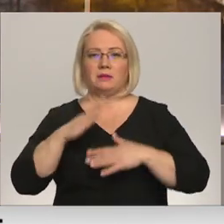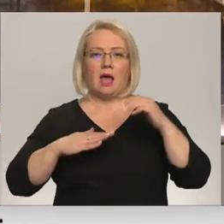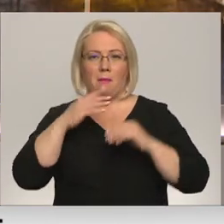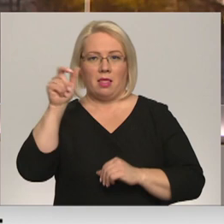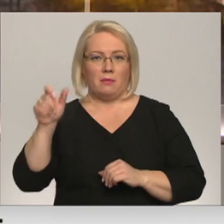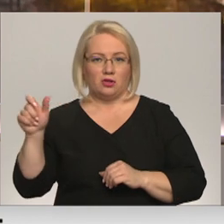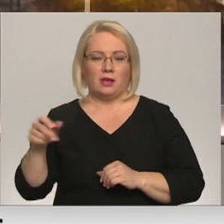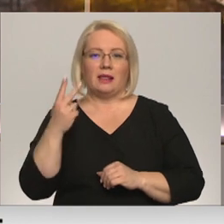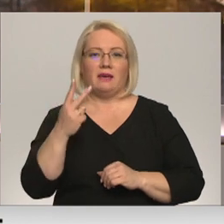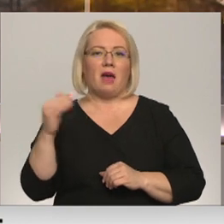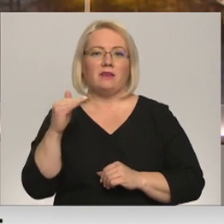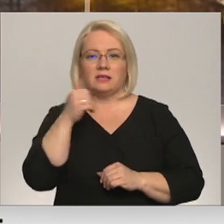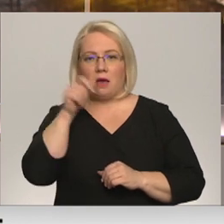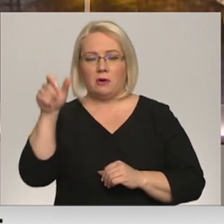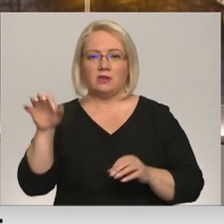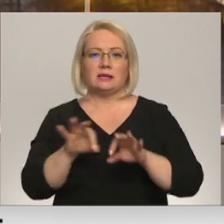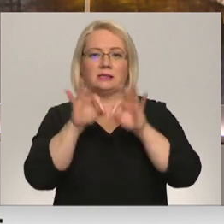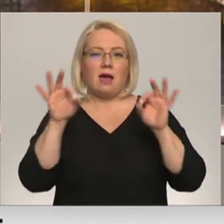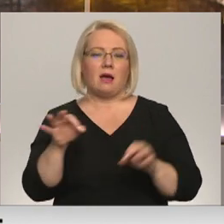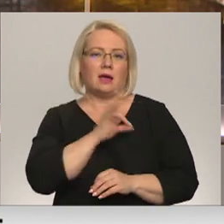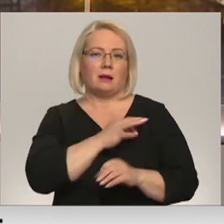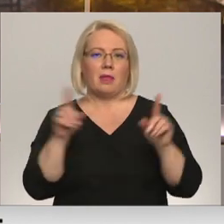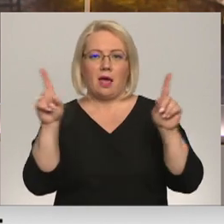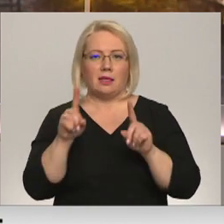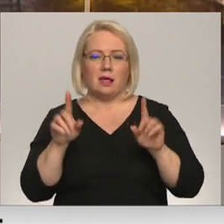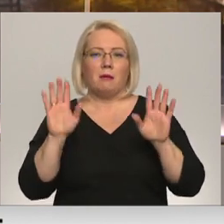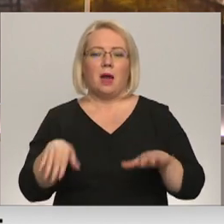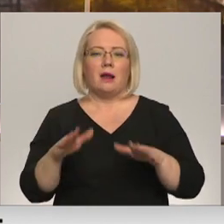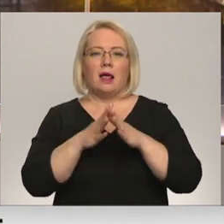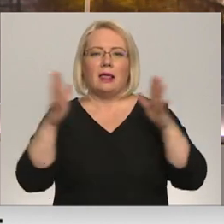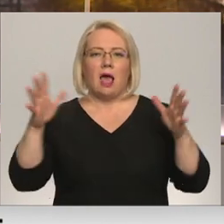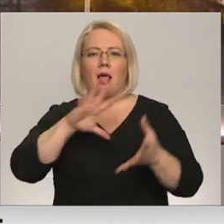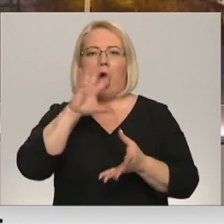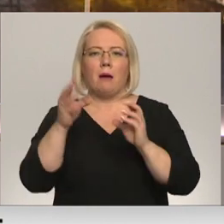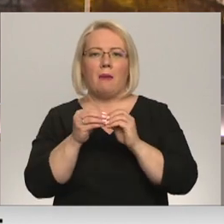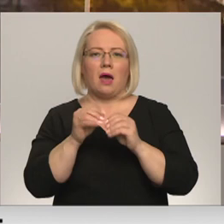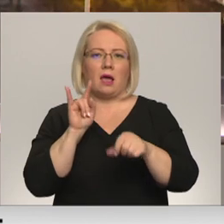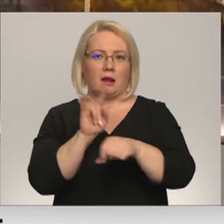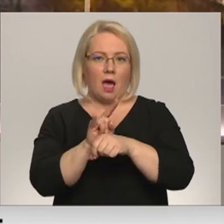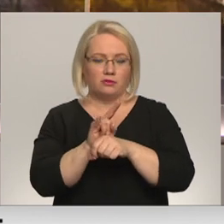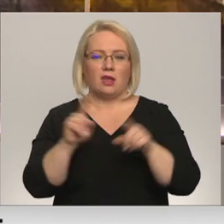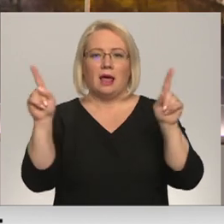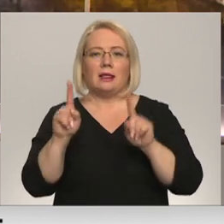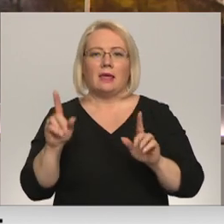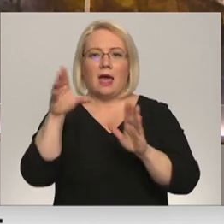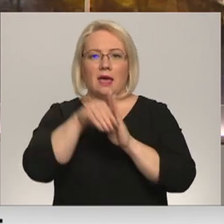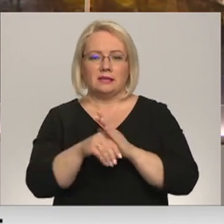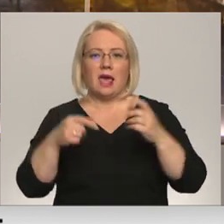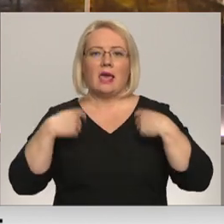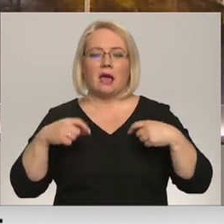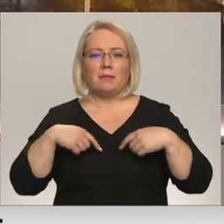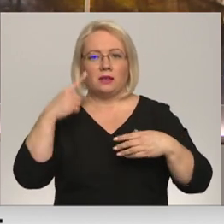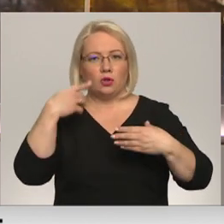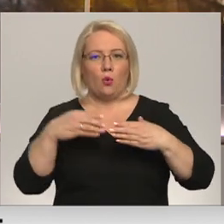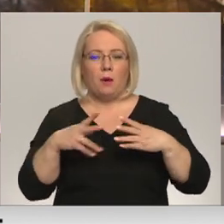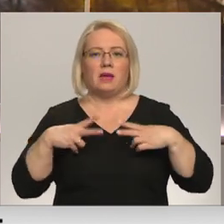kā arī divām fiziskām personām, rosināts sākt kriminālu vajāšanu par lielu apmēru krāpšanu. Lietā iesaistīts arī bijušais Jēkapils pilsētas domas